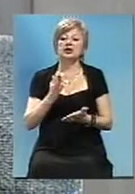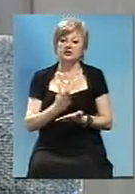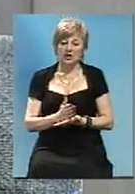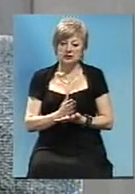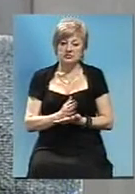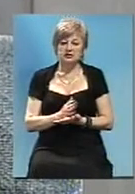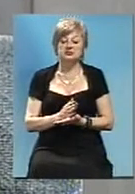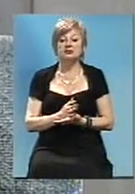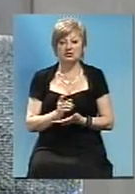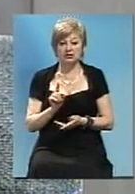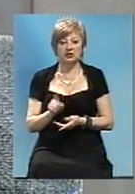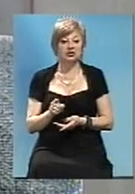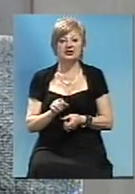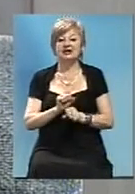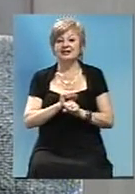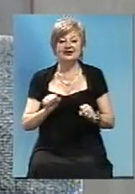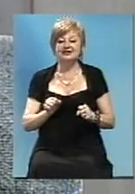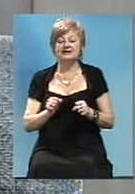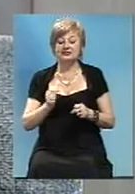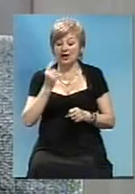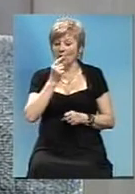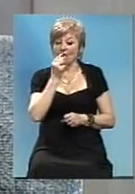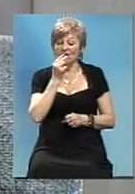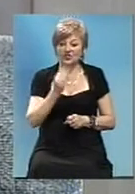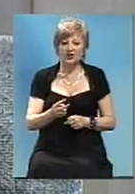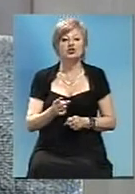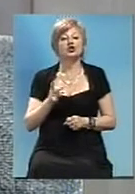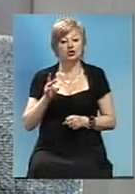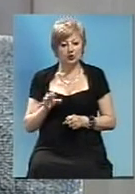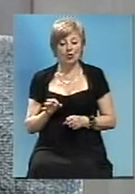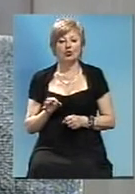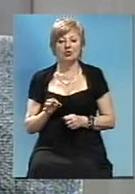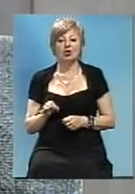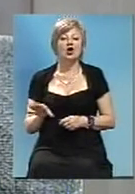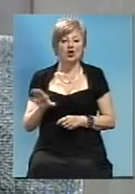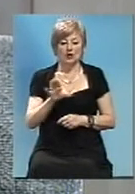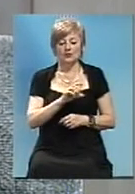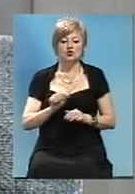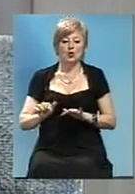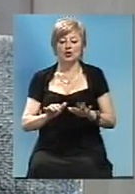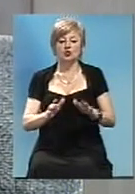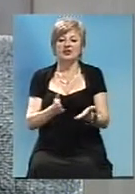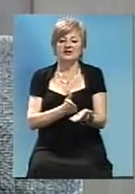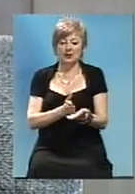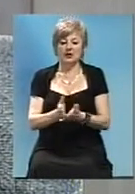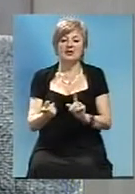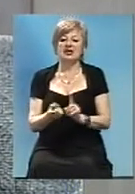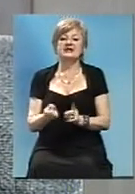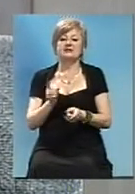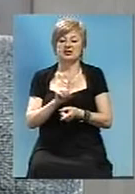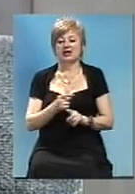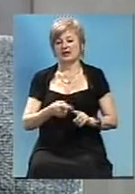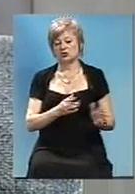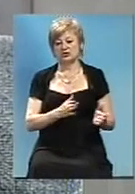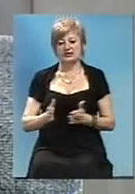явні, і їх ще нелезя потрогати, увидеть, посмотреть, але все йде в направлении змінення цієї системи.